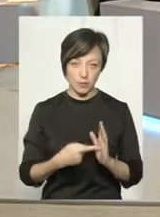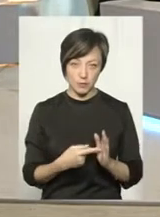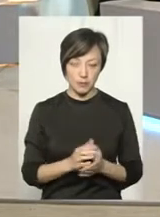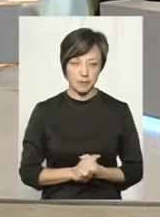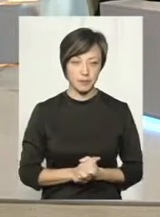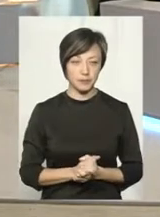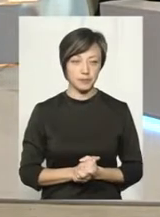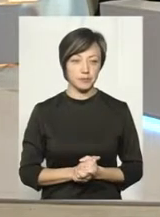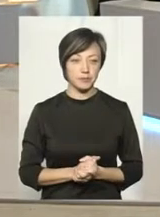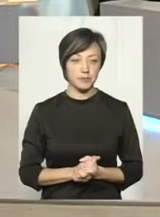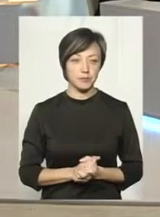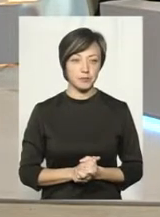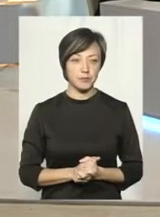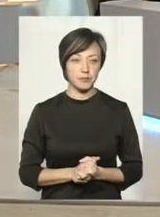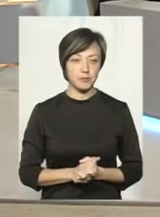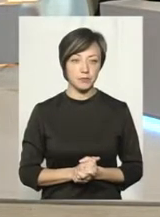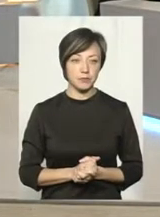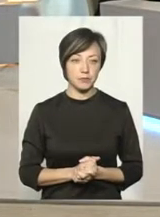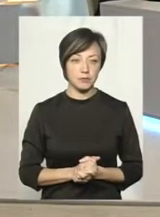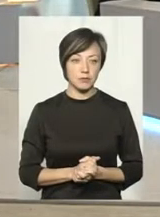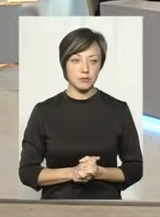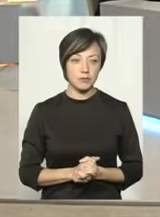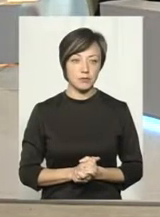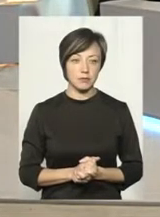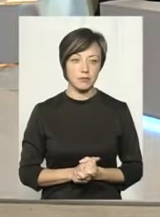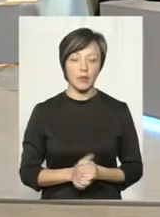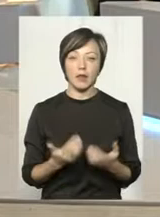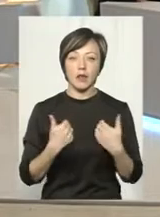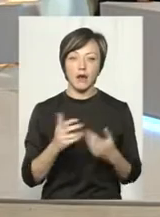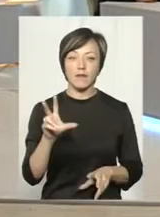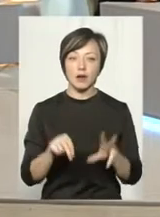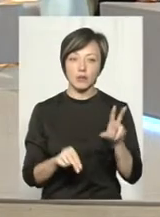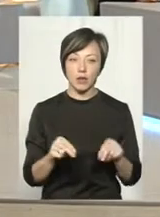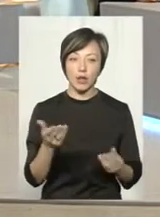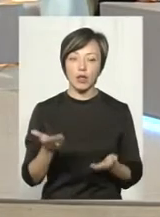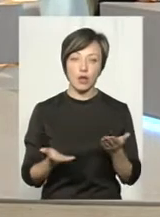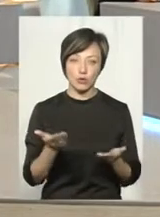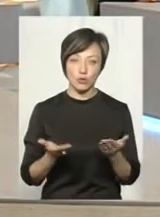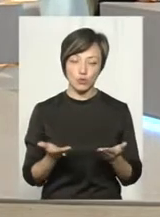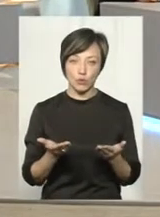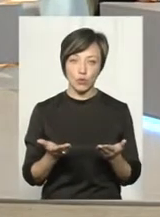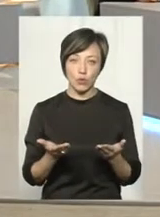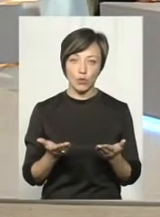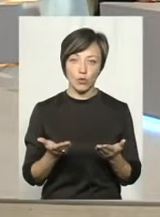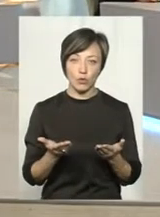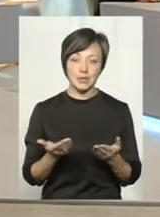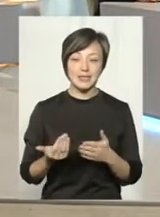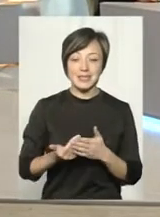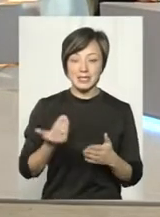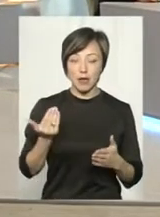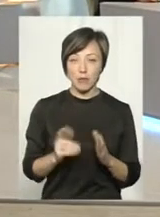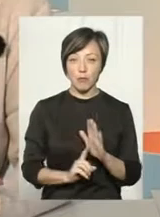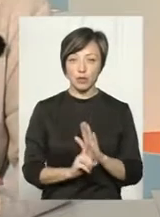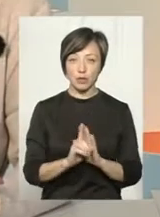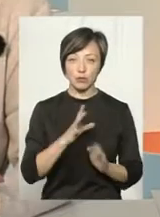запитання до обох спікерів. Я вважаю, що, якщо виходячи з самого початку, як